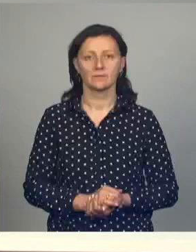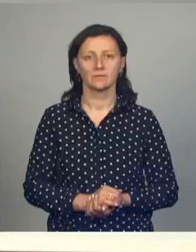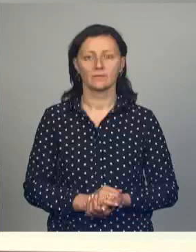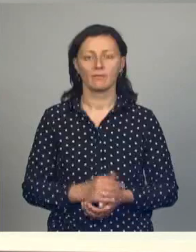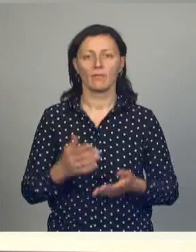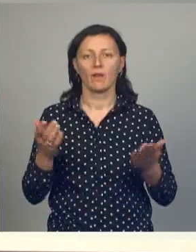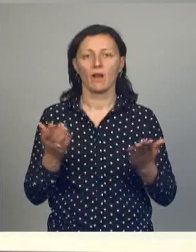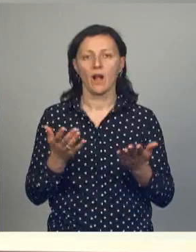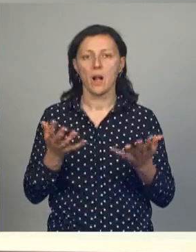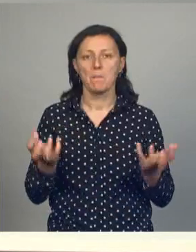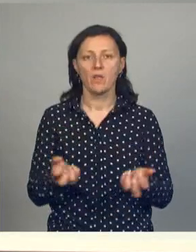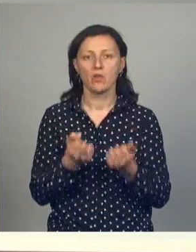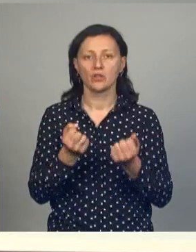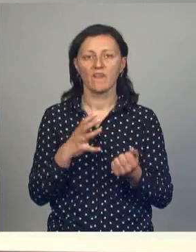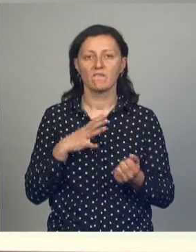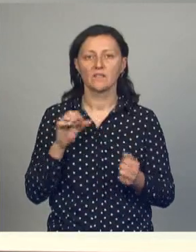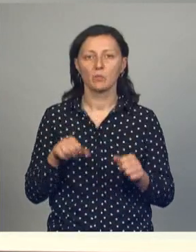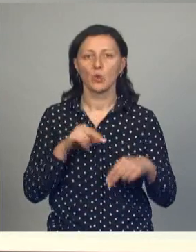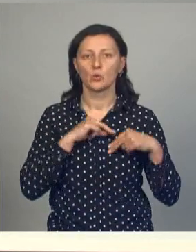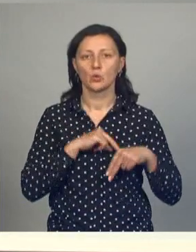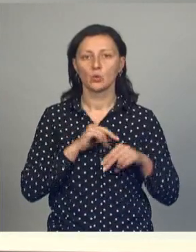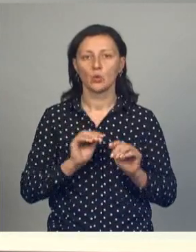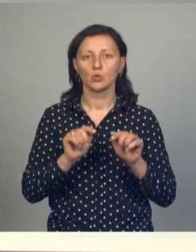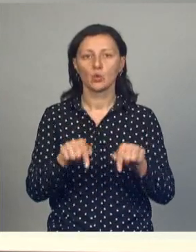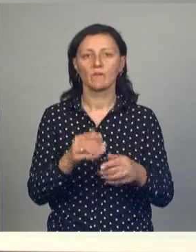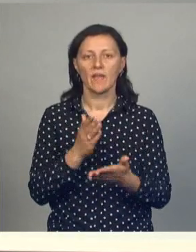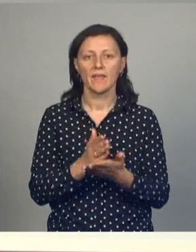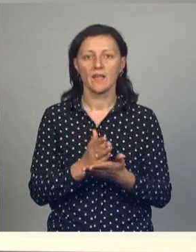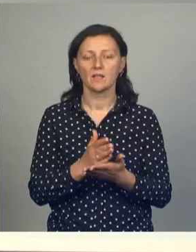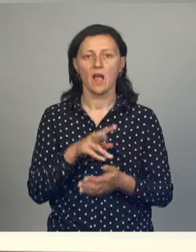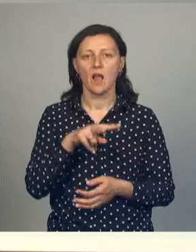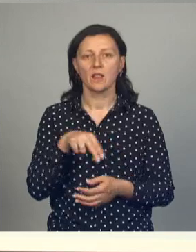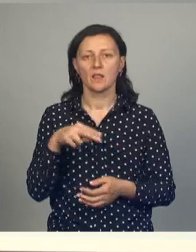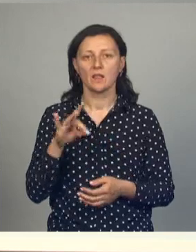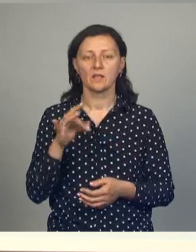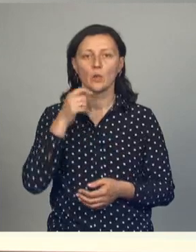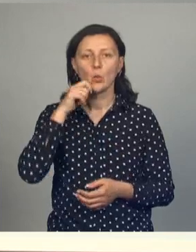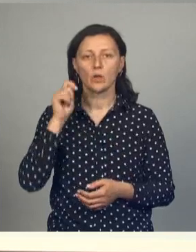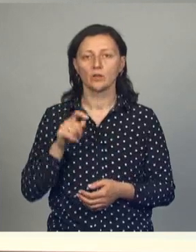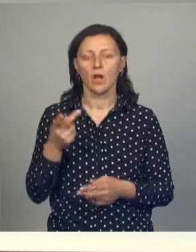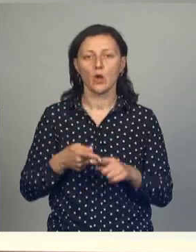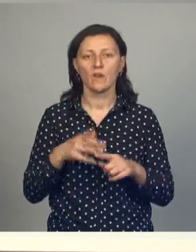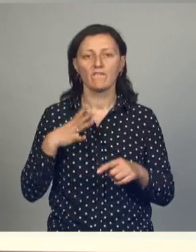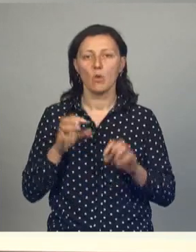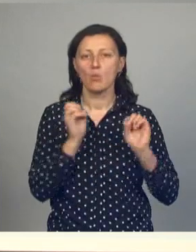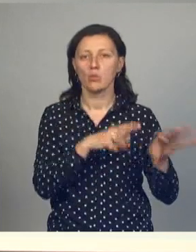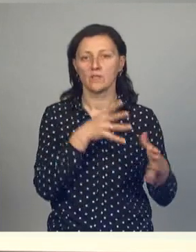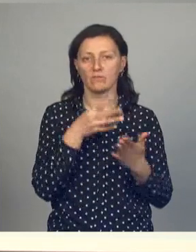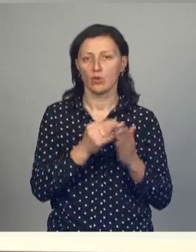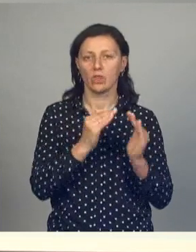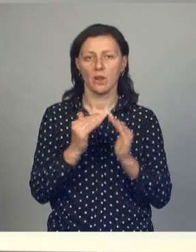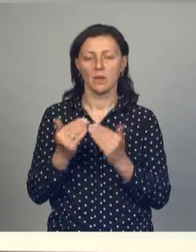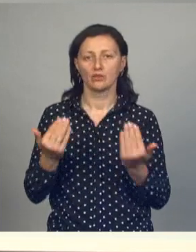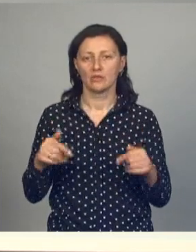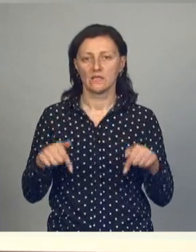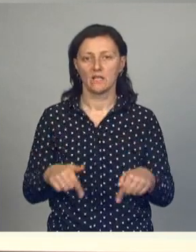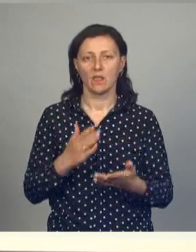Какие меры поддержки и возможности трудоустройства есть у жителей ЛДНР и Украины, которые были вынуждены покинуть свои дома и сейчас